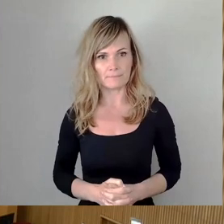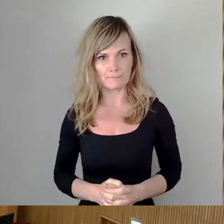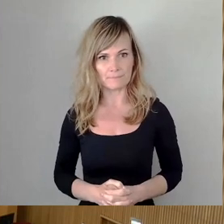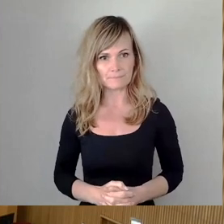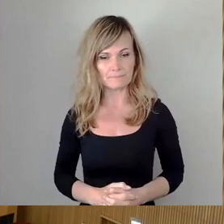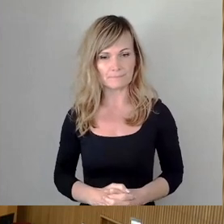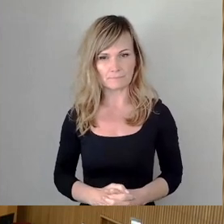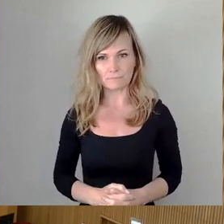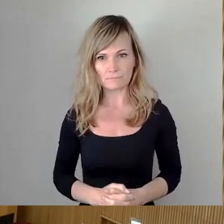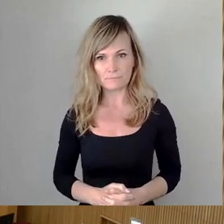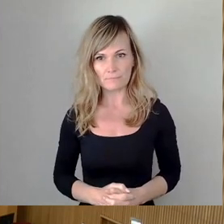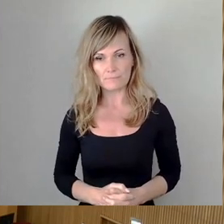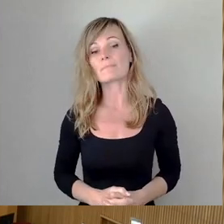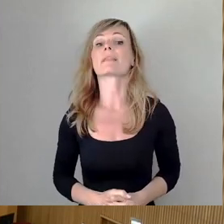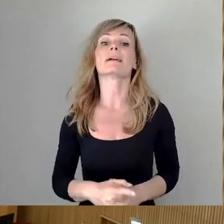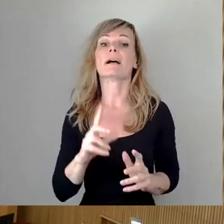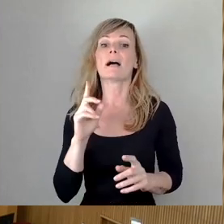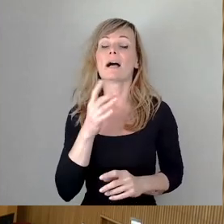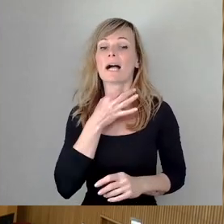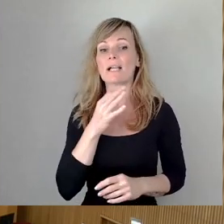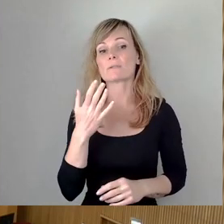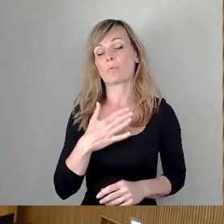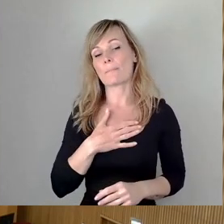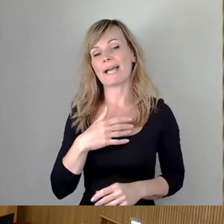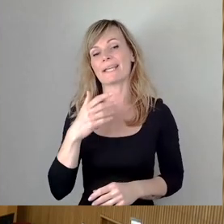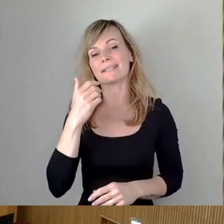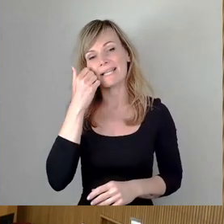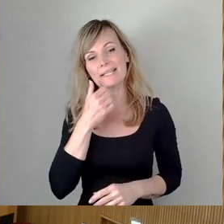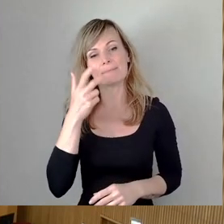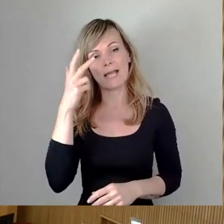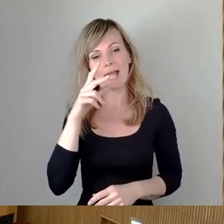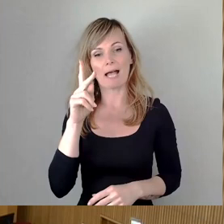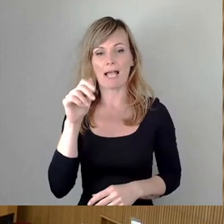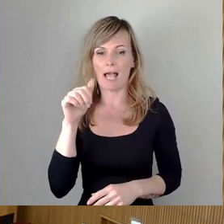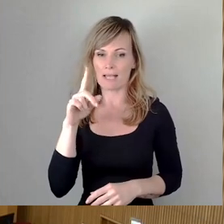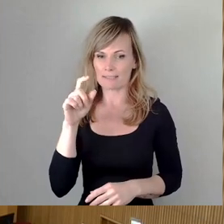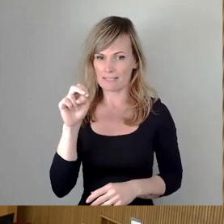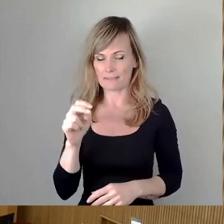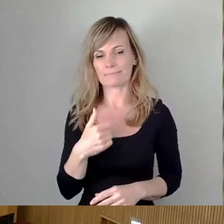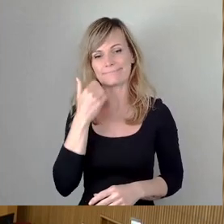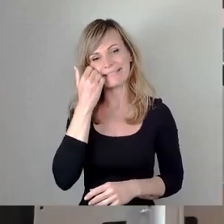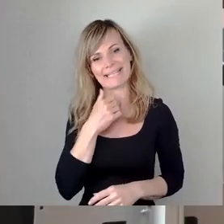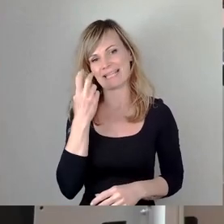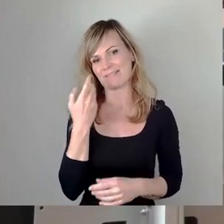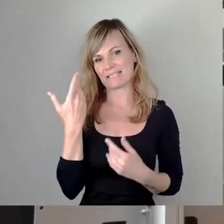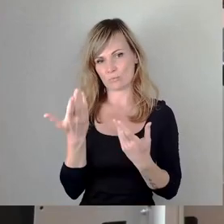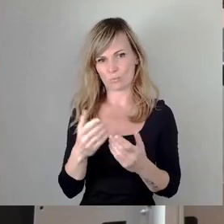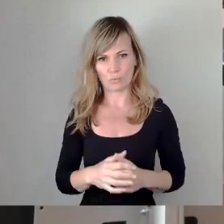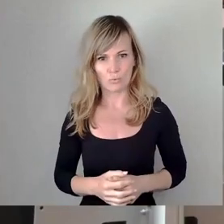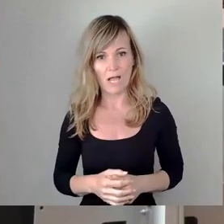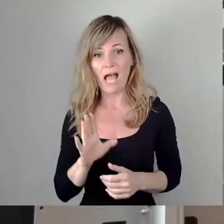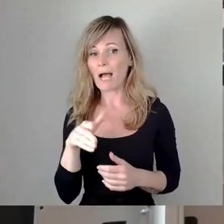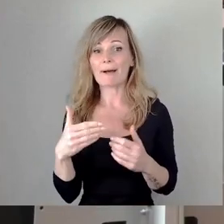Also, mein lieber Herr Kaden, ist ja ein netter Versuch, aber diese